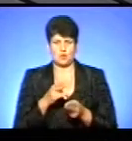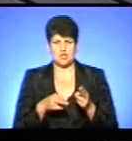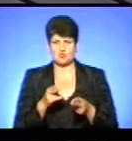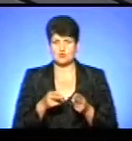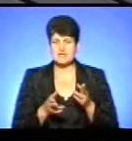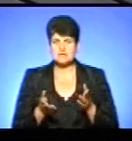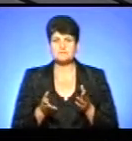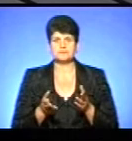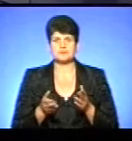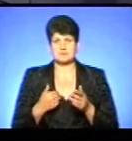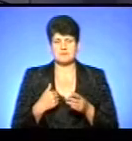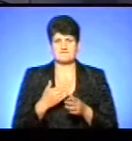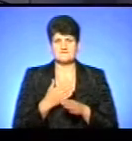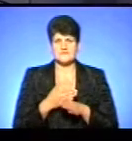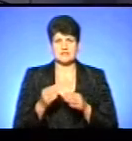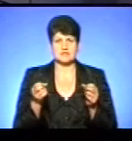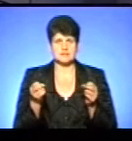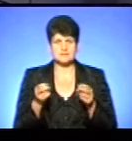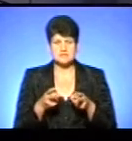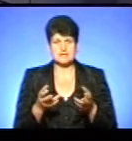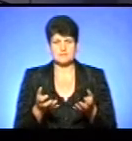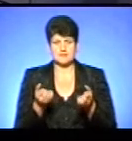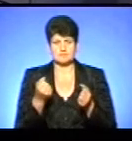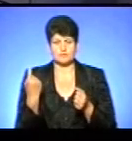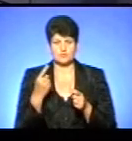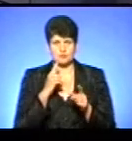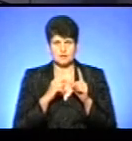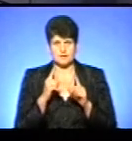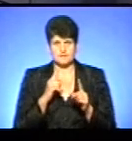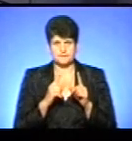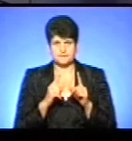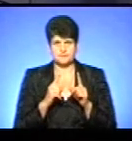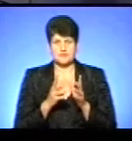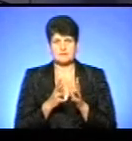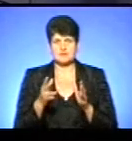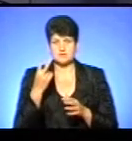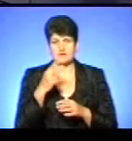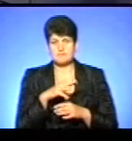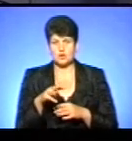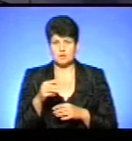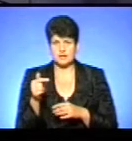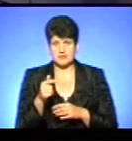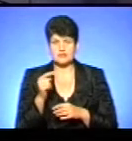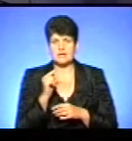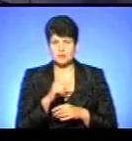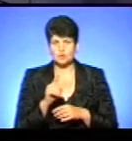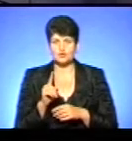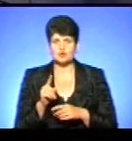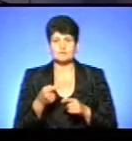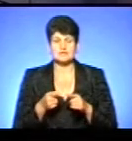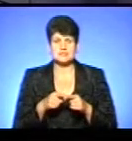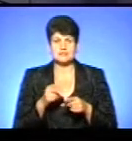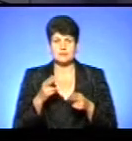Ми виділили спеціально завдяки підтримці власної ради більше 2 мільйони гривень для того, щоб якраз ті